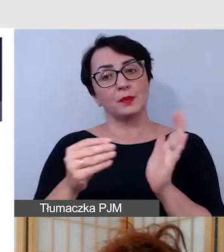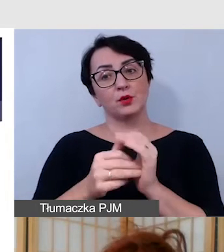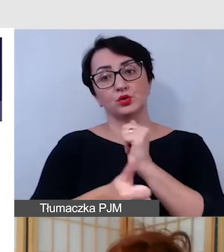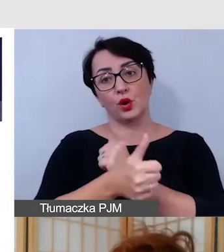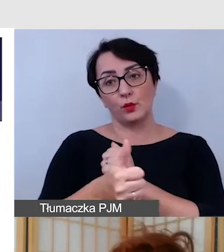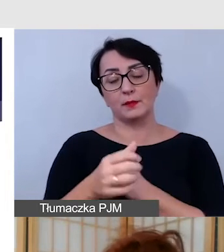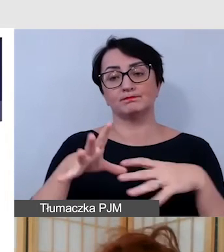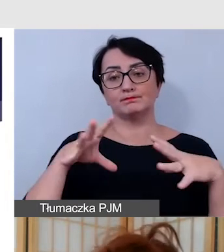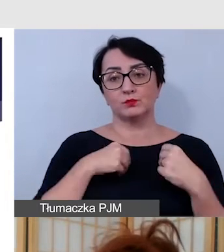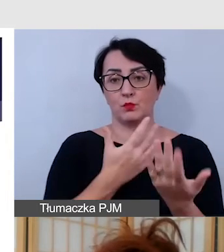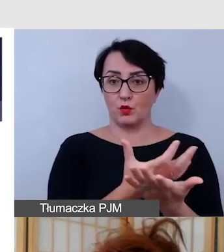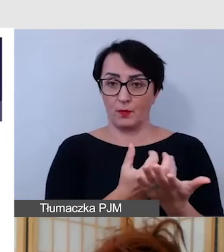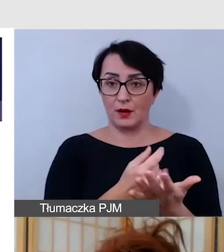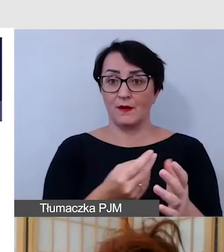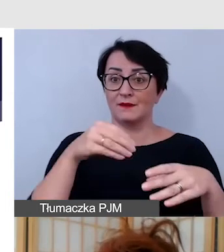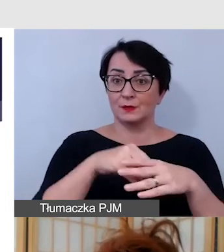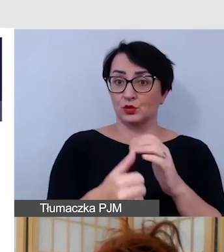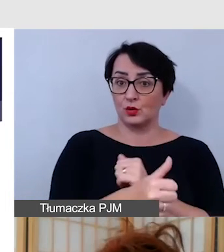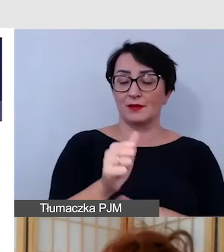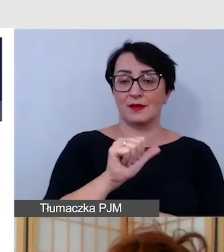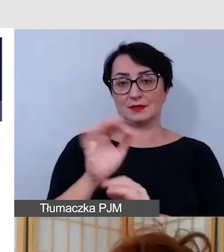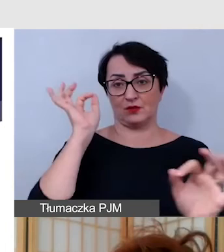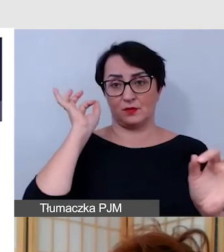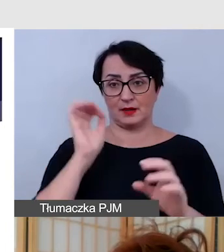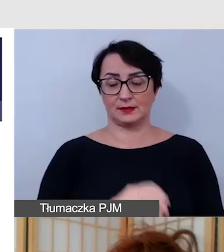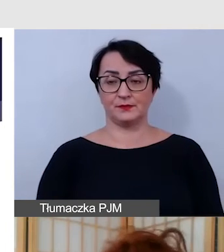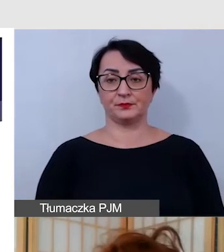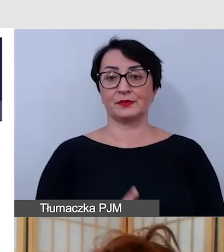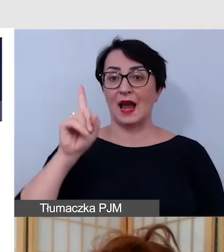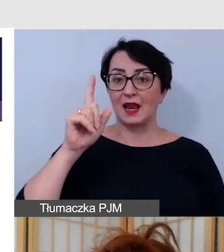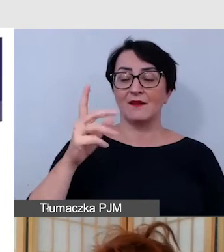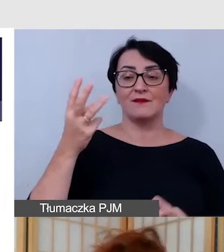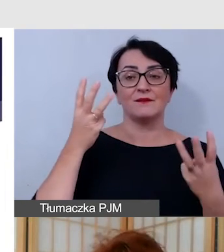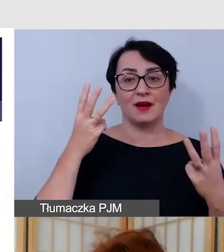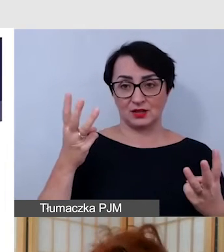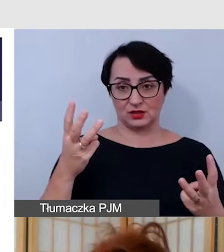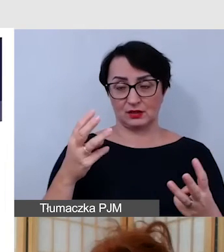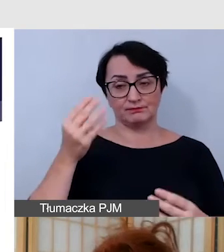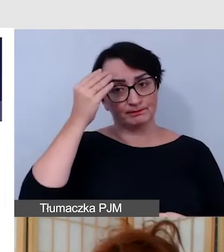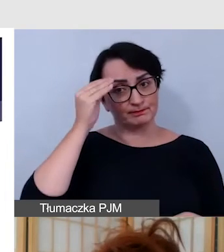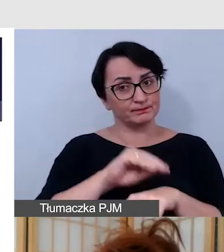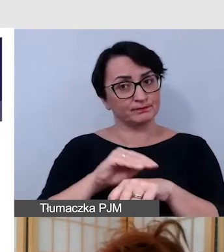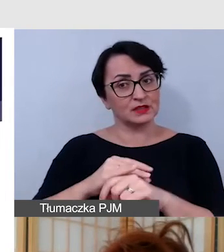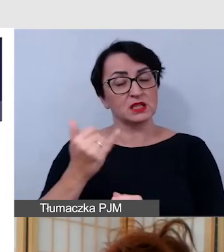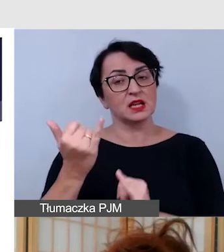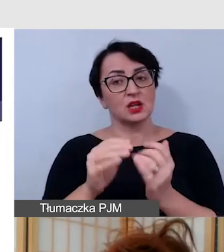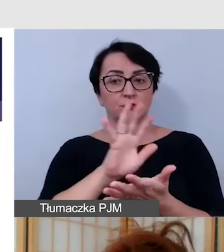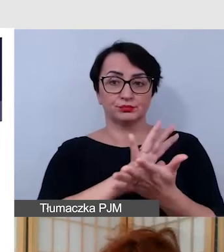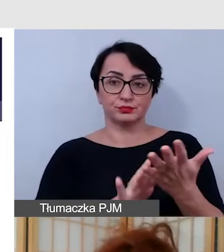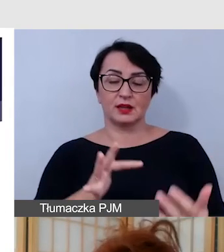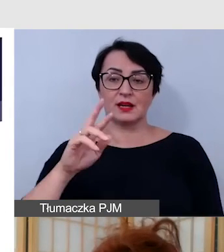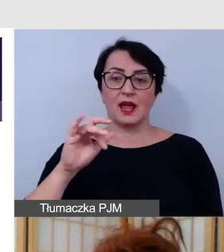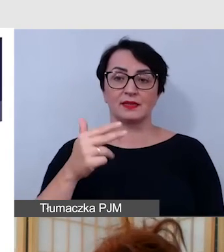pobrać i one zawierają tą informację. Jednak tu warto zwrócić uwagę na to, iż jeżeli piszemy takie transkrypcje bądź